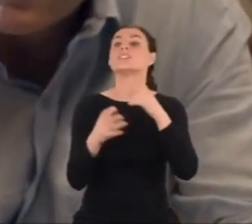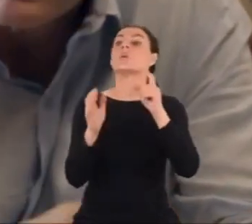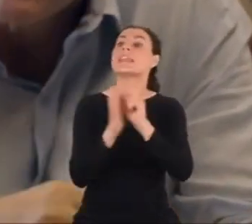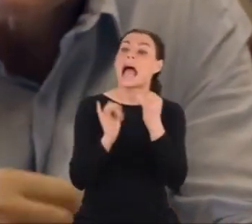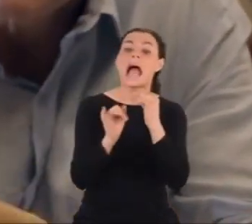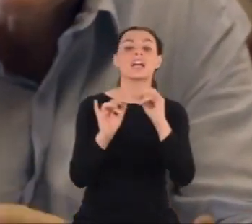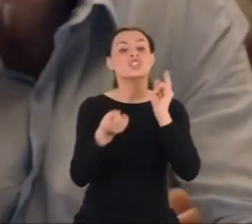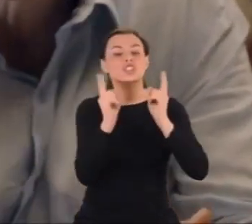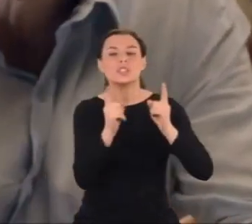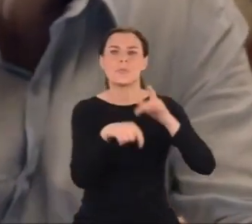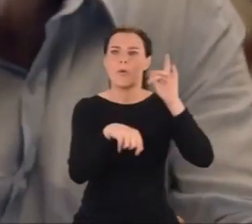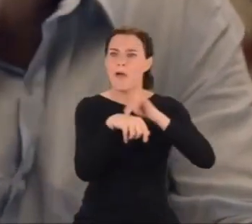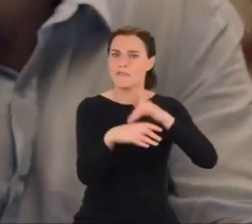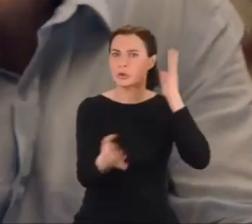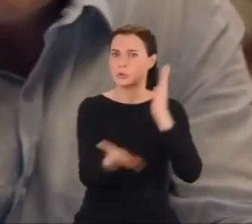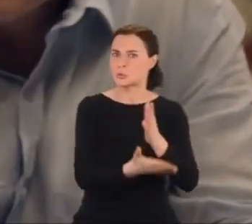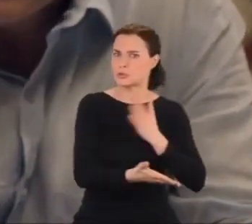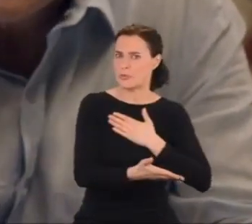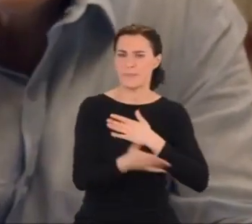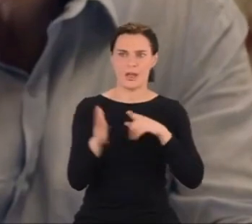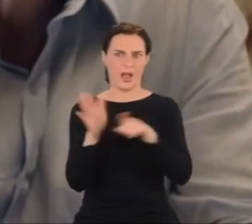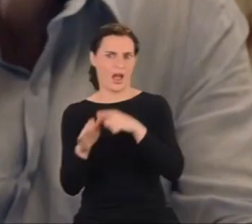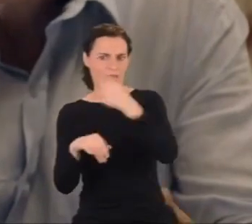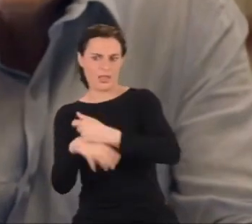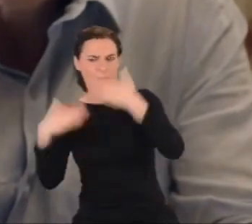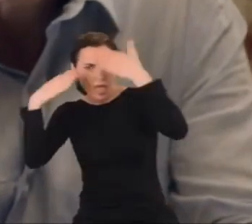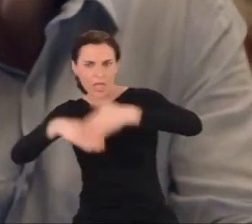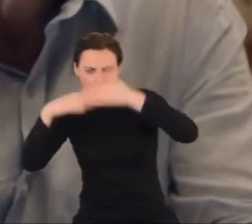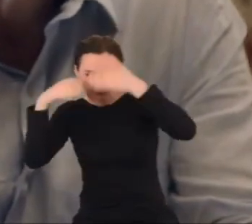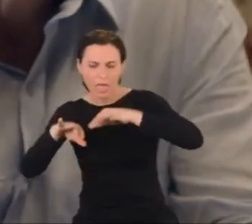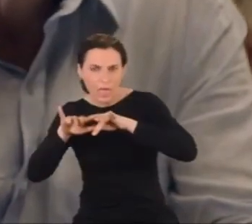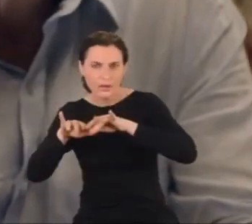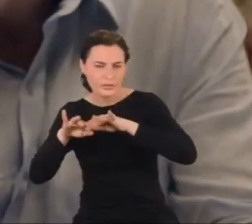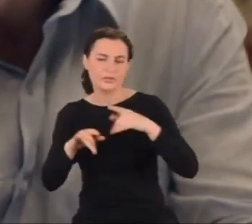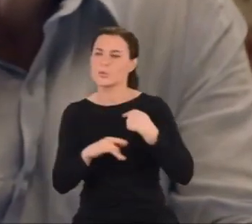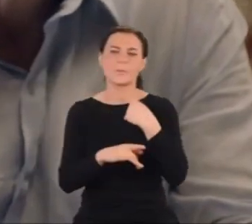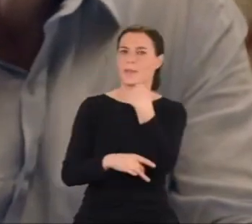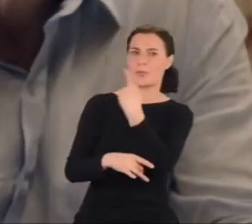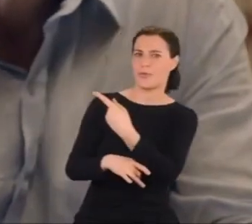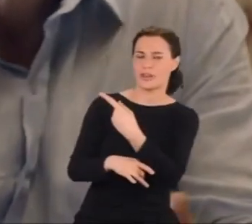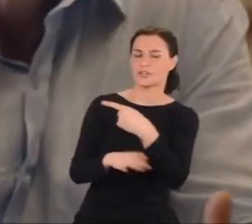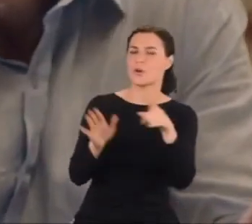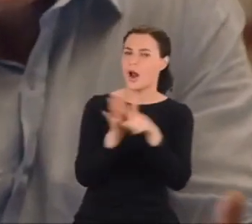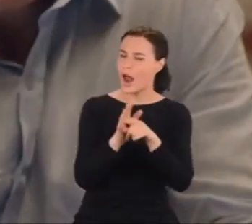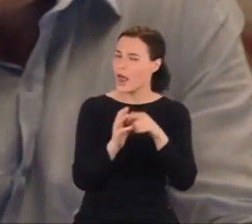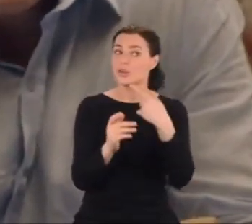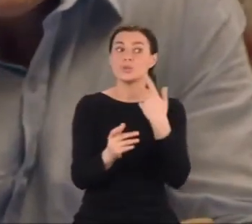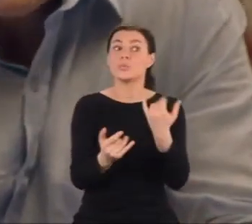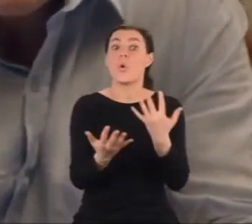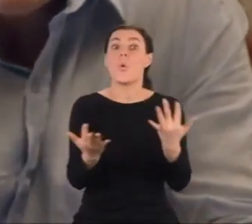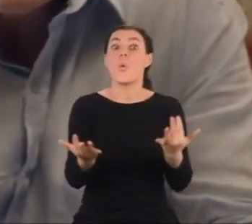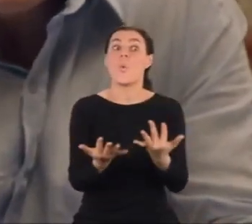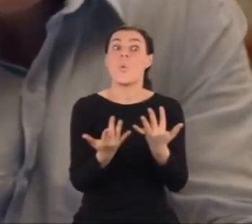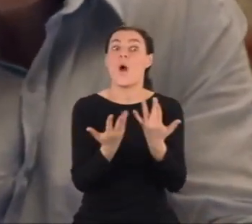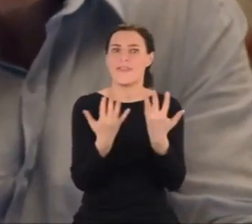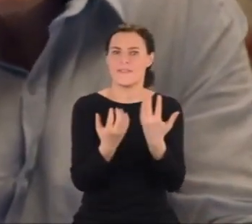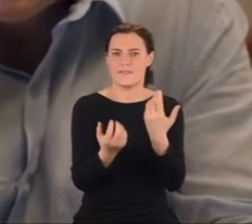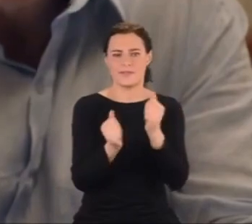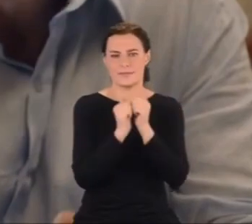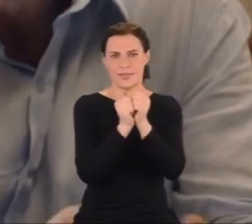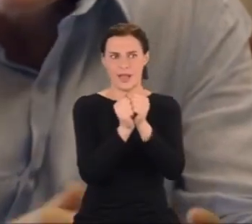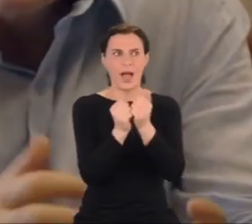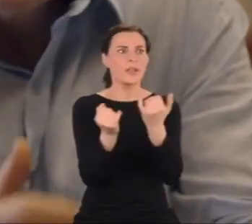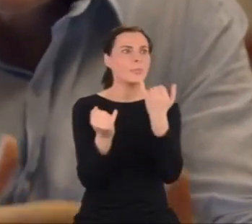mu się znaleźć wyniki. Niewątpliwie wymagało to od niego olbrzymiego wysiłku, bo zadanie nie było ani proste, ani oczywiste.